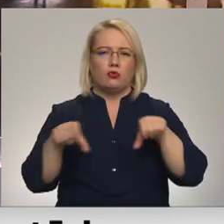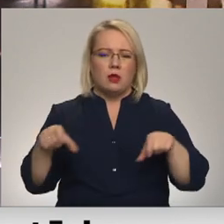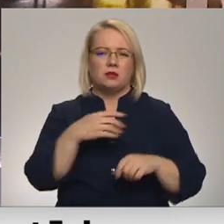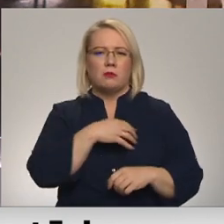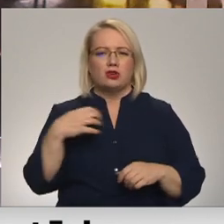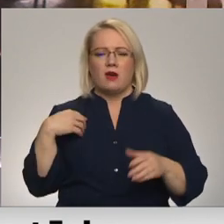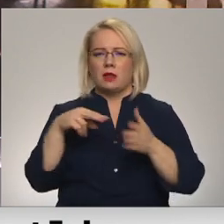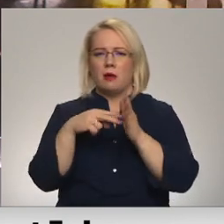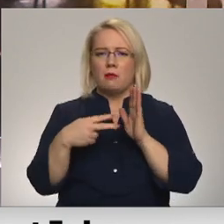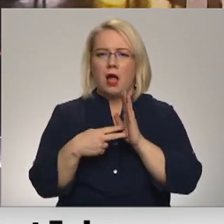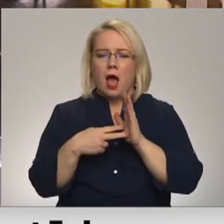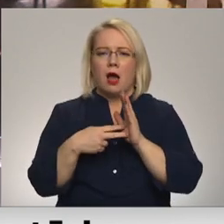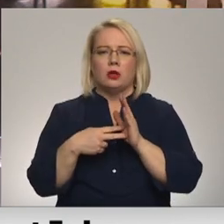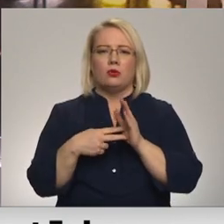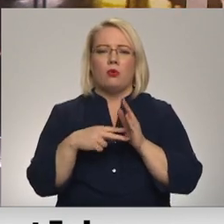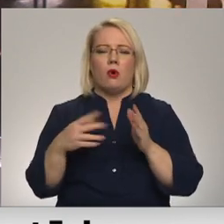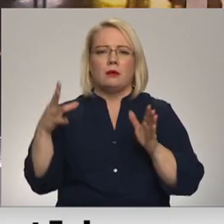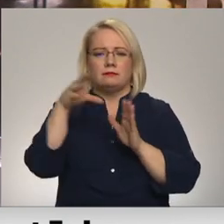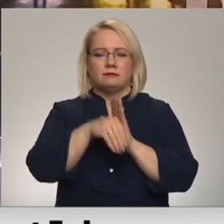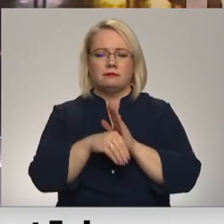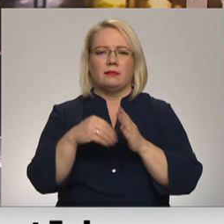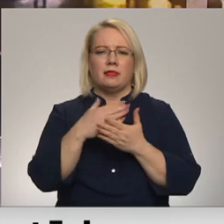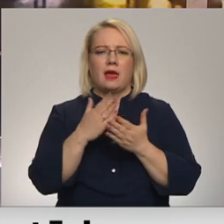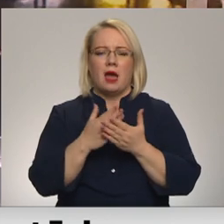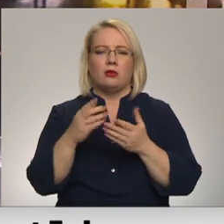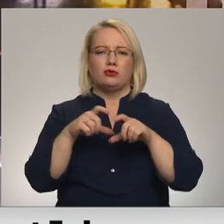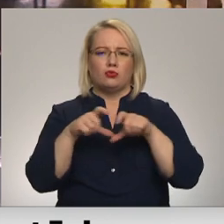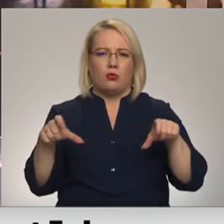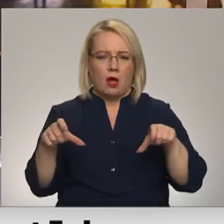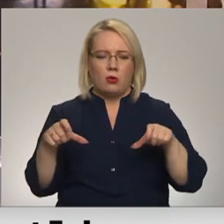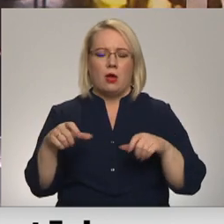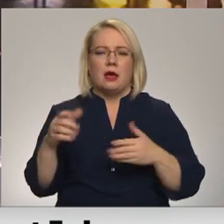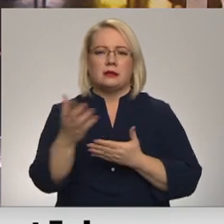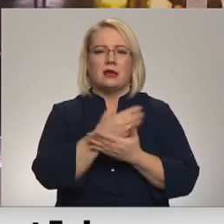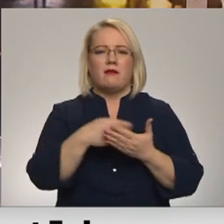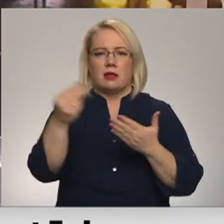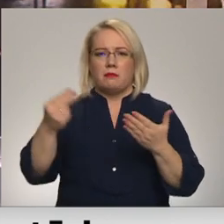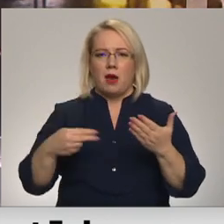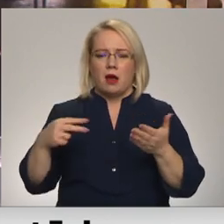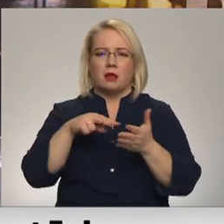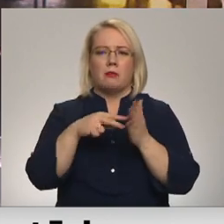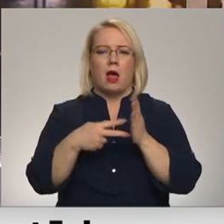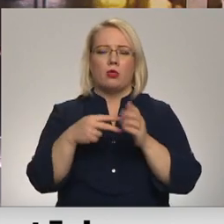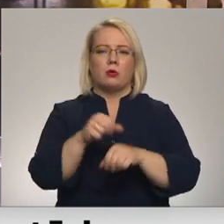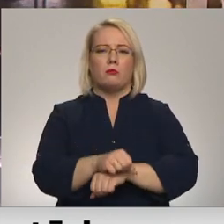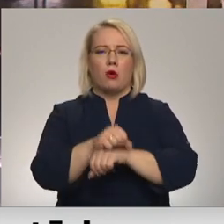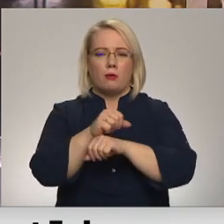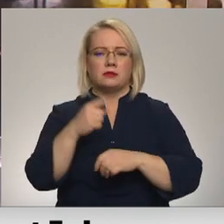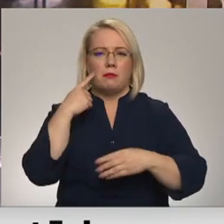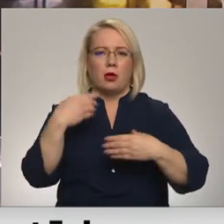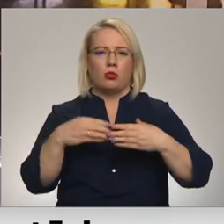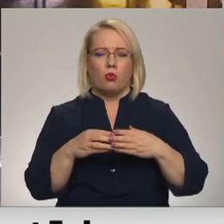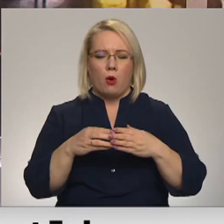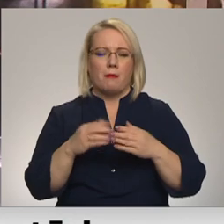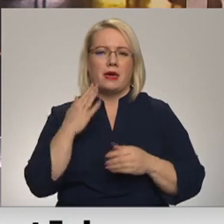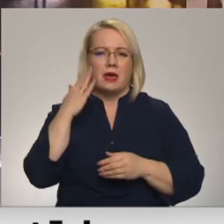pašvaldība plāno ierauta lielāko daļu pilsētas izglītības iestāžu. Savākti paraksti, plānot arī protesti, bet doma iecerēto